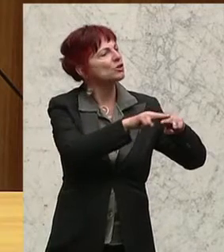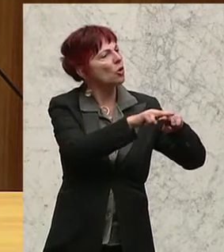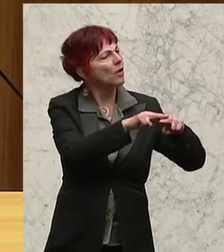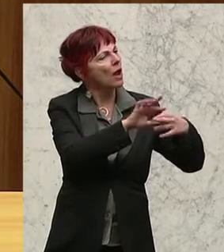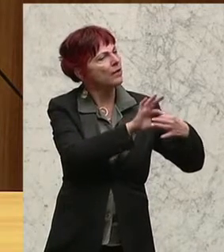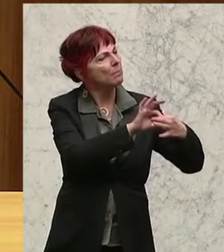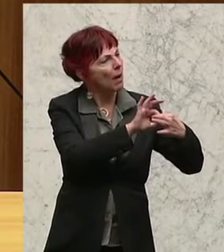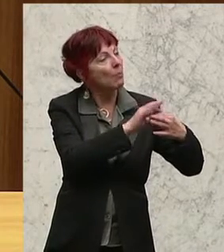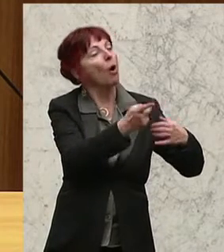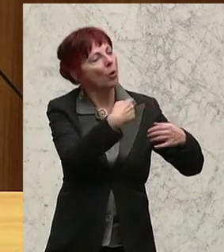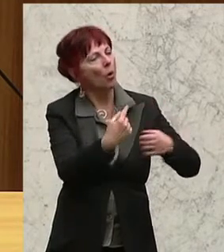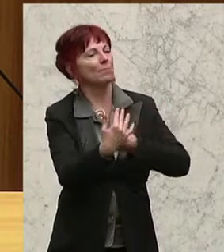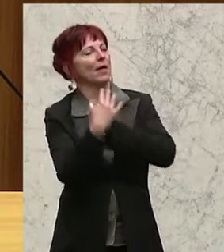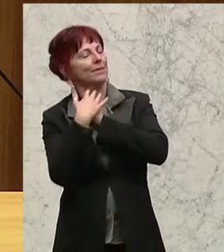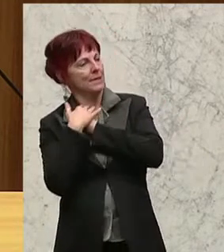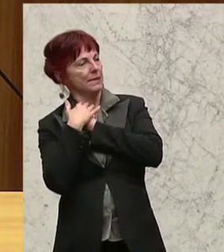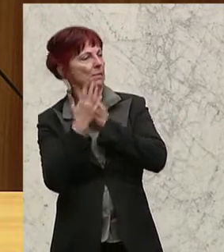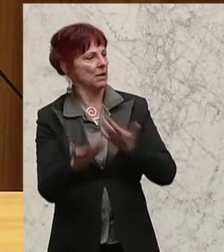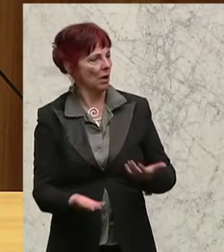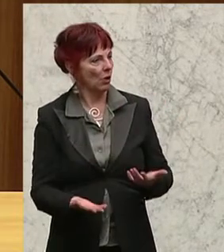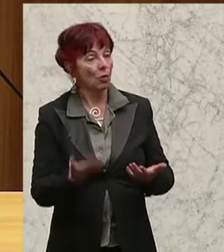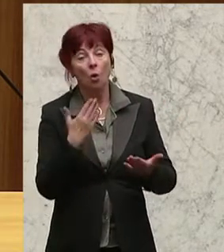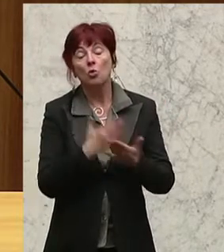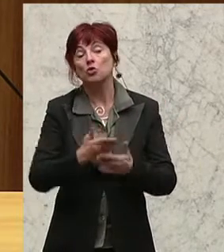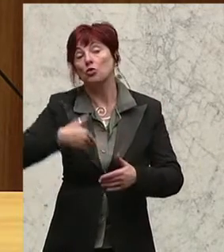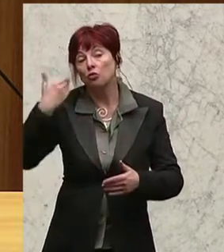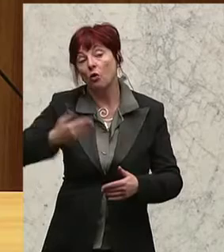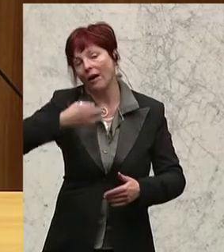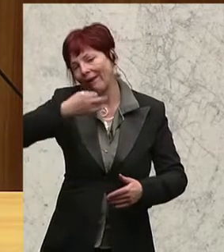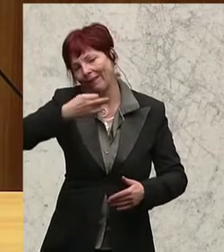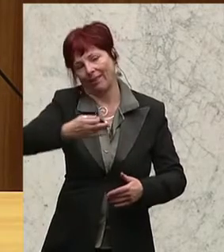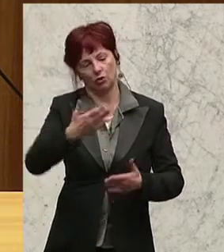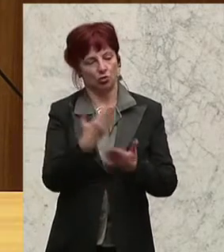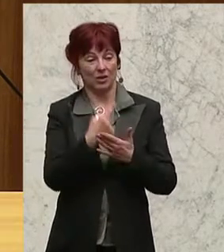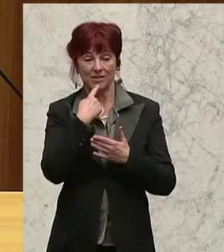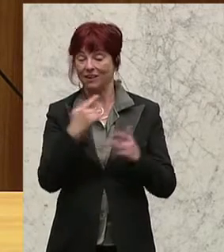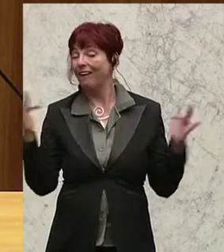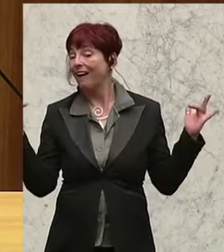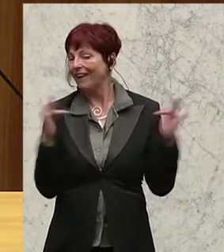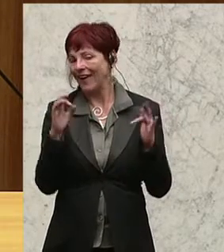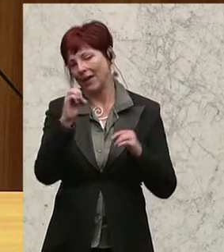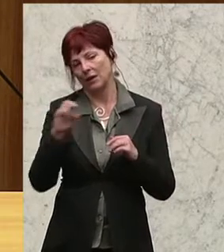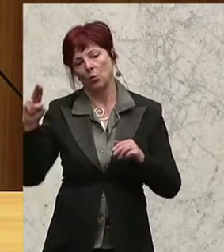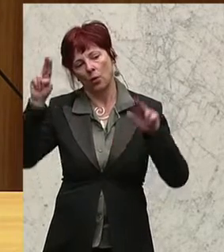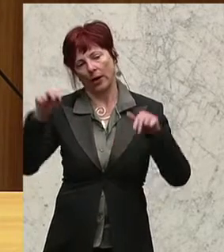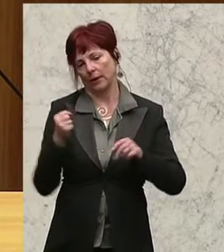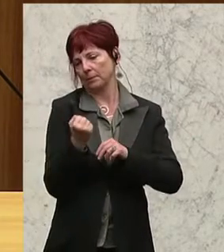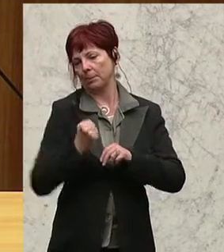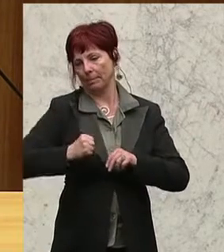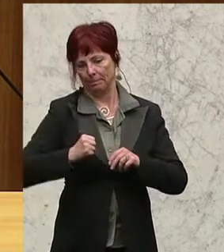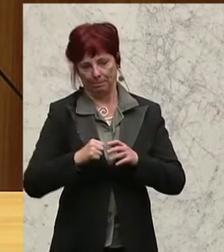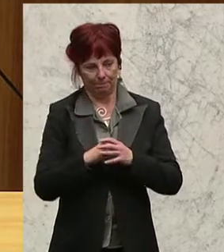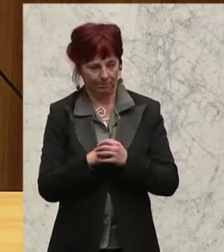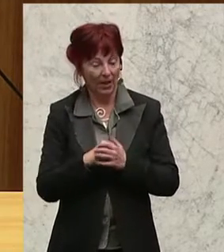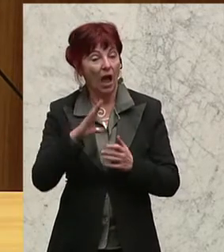und damit, wie schon von meinen Vorrednerinnen und Vorrednern, richtig festgestellt gegen EU-Recht verstößt. Ich denke